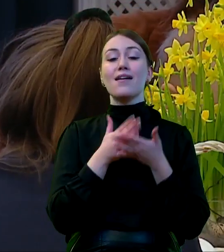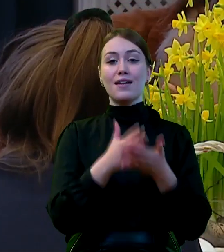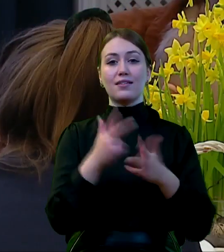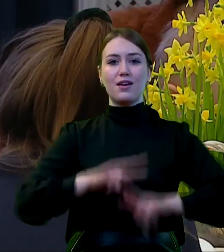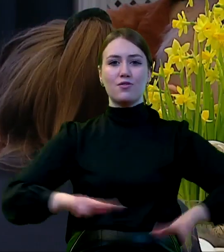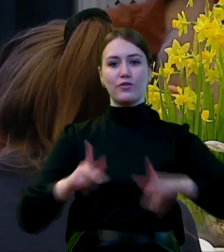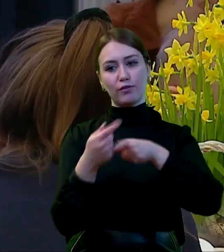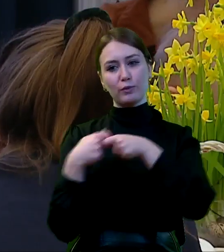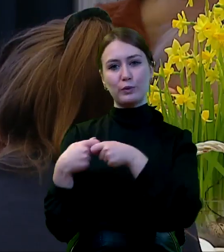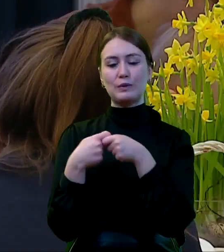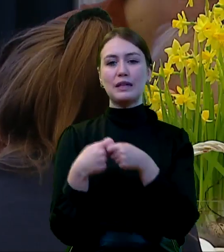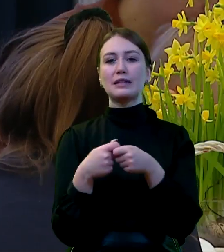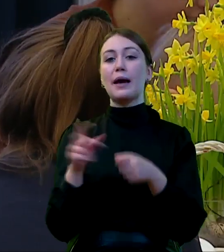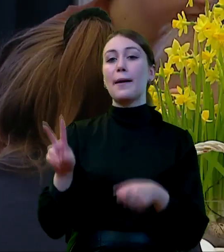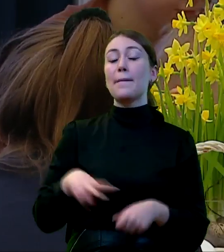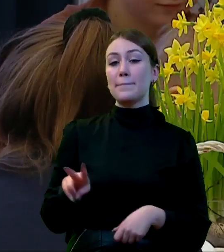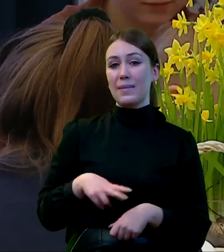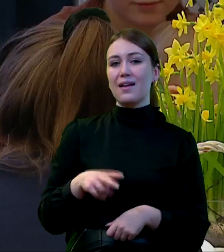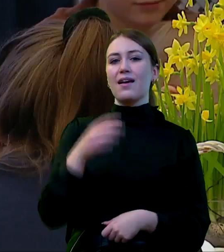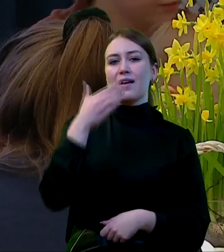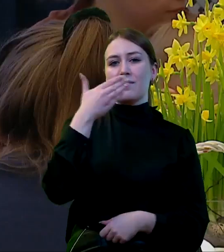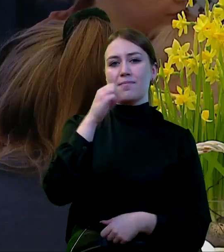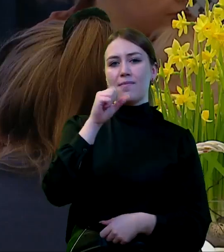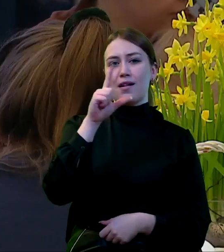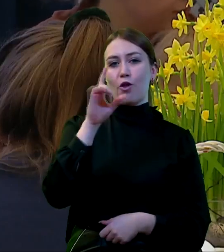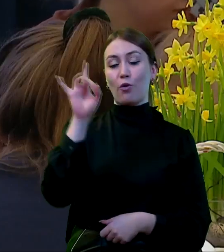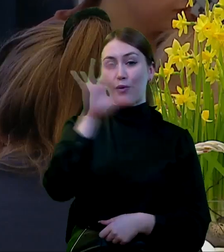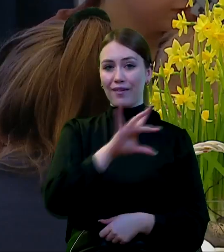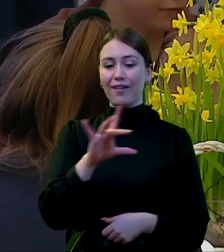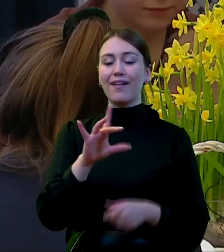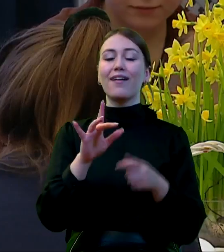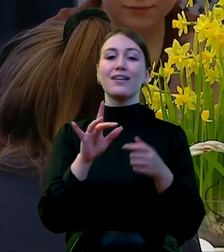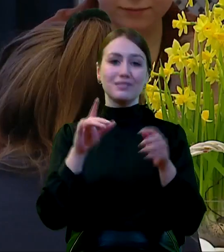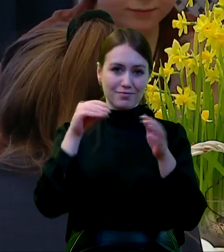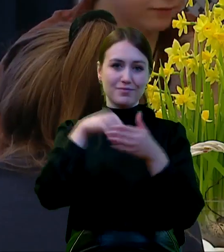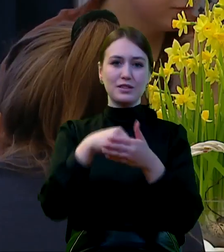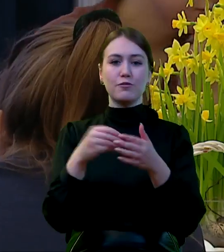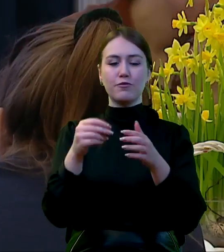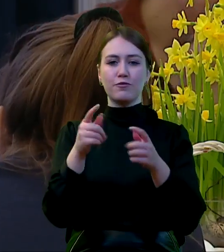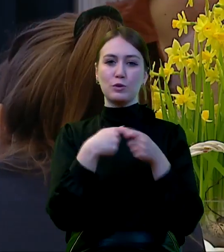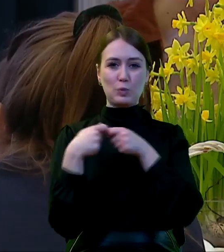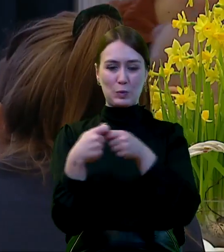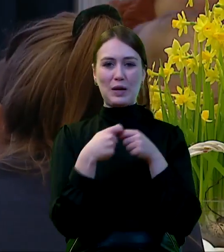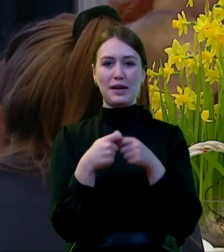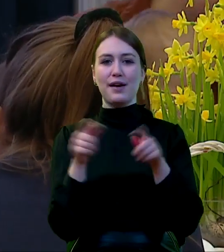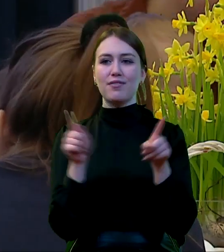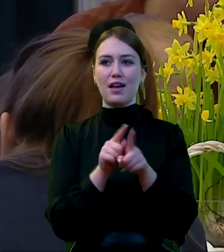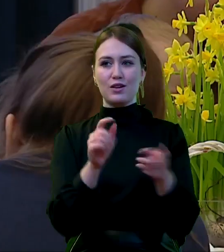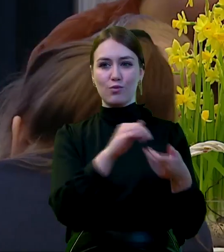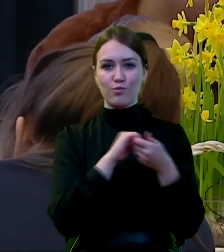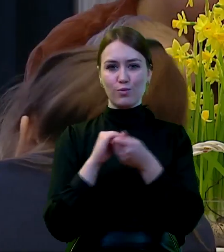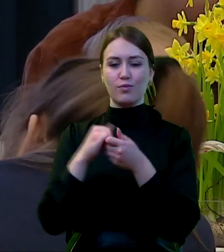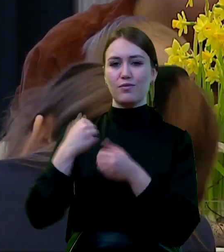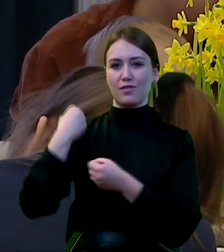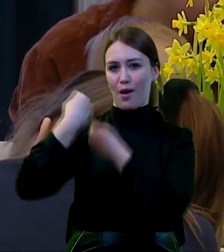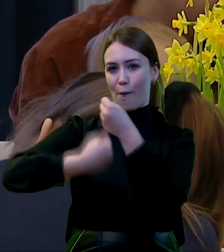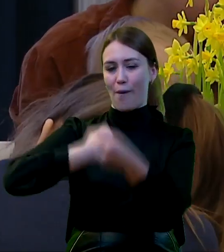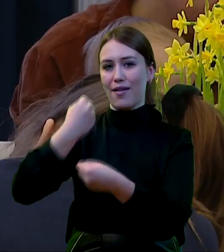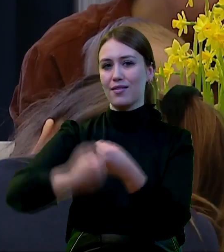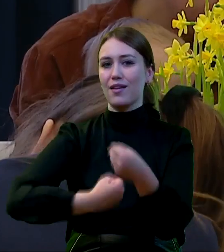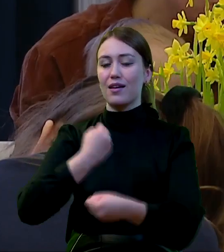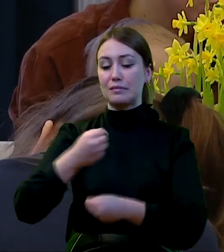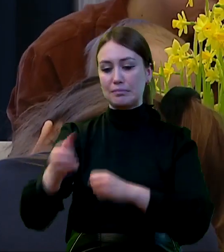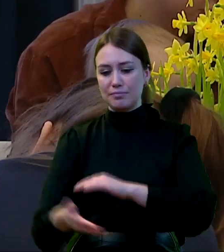współpracuje, przede wszystkim pani minister Marlenie Maląg, za tę współpracę i za to łączenie tych działań